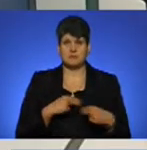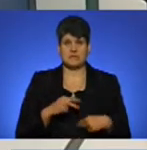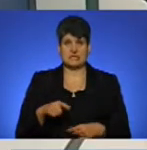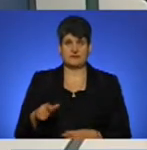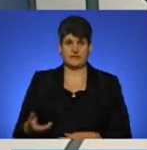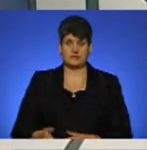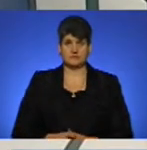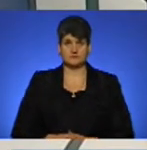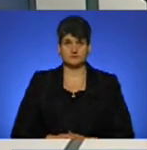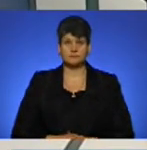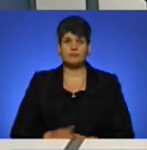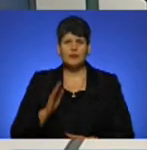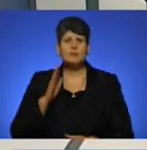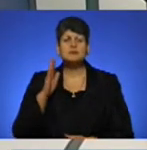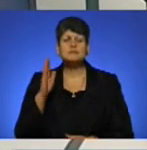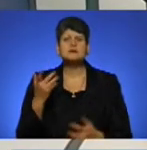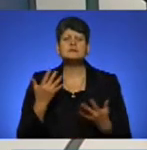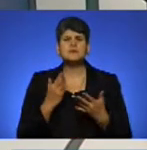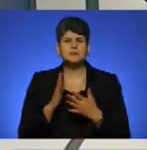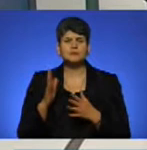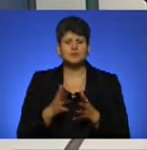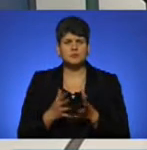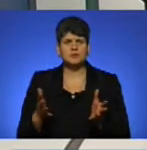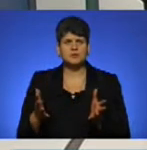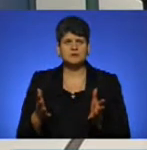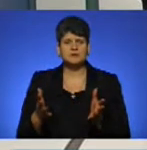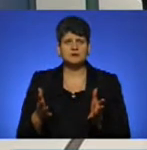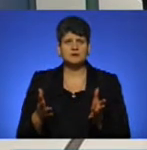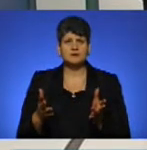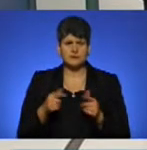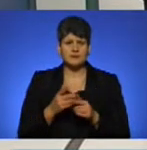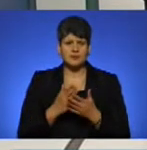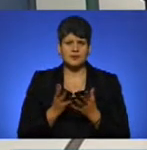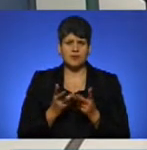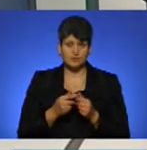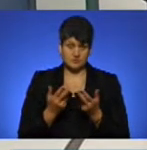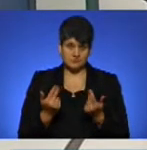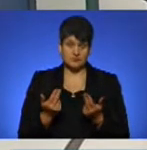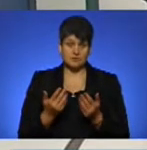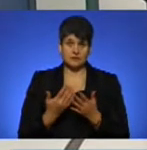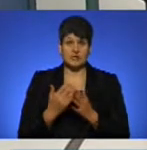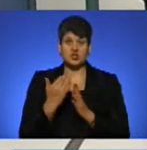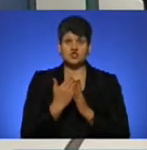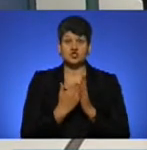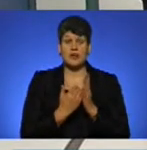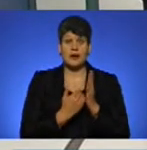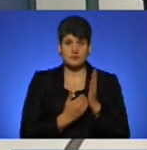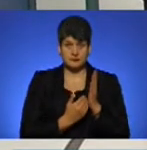А в перспективі має бути набагато більше, так? Там є прораховано, яка кілька? Звичайно. Штатне наповнення